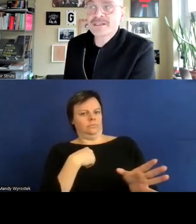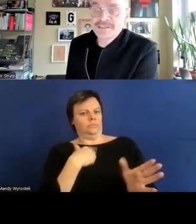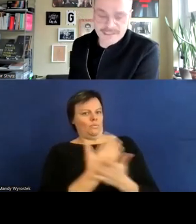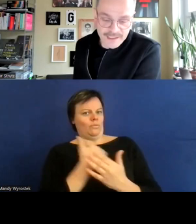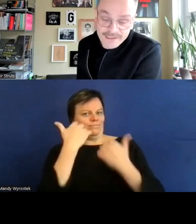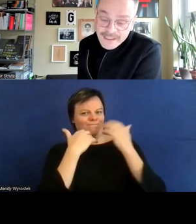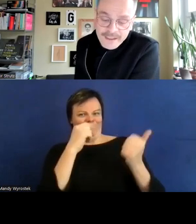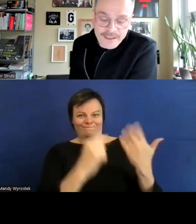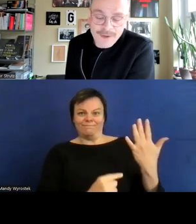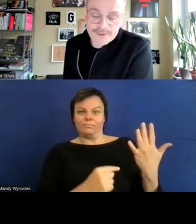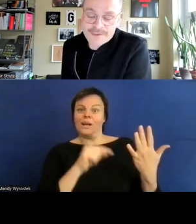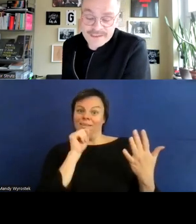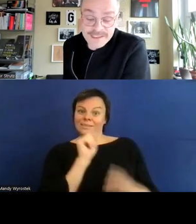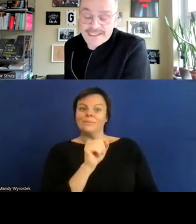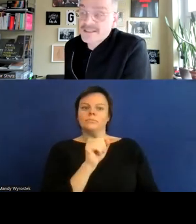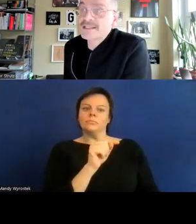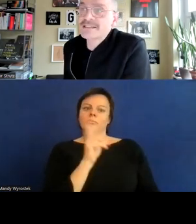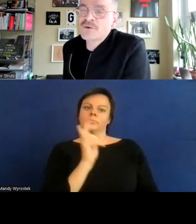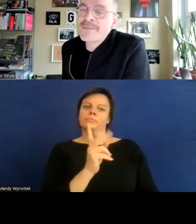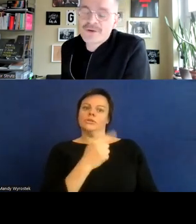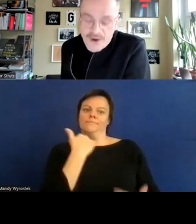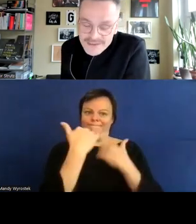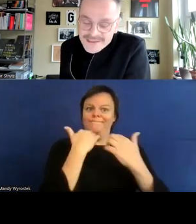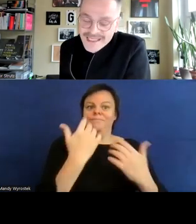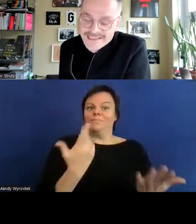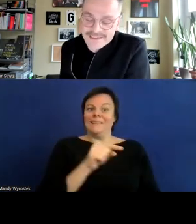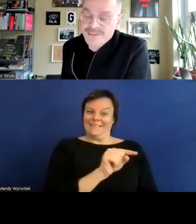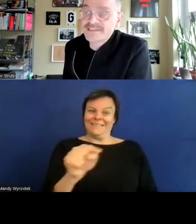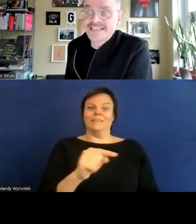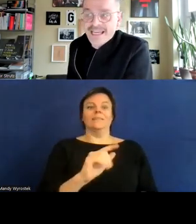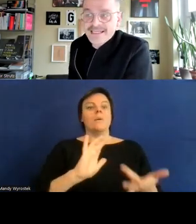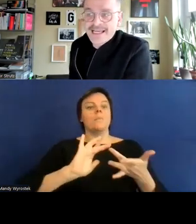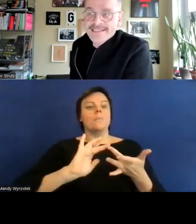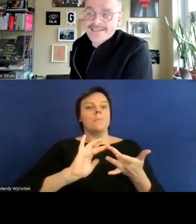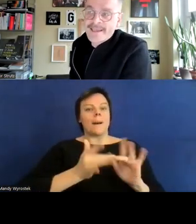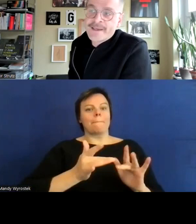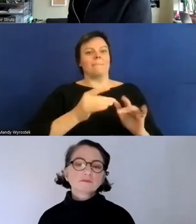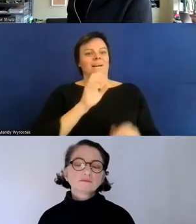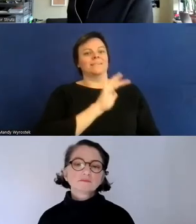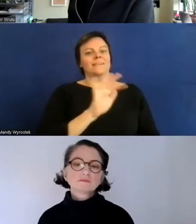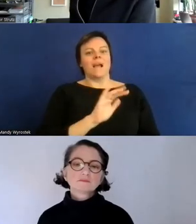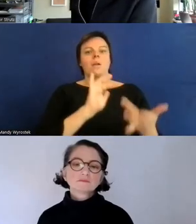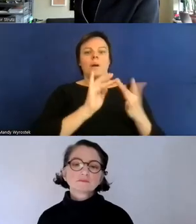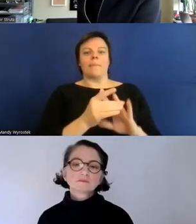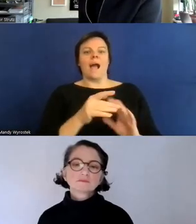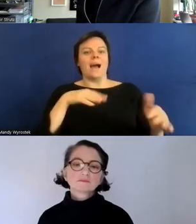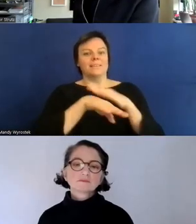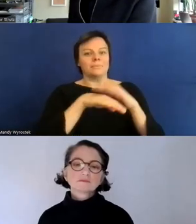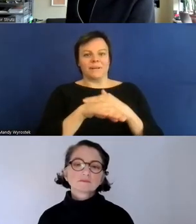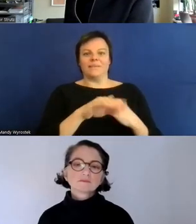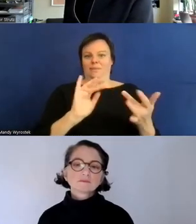accessibility die web content access die web content accessibility guidelines die also vom